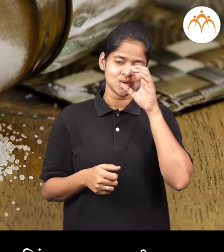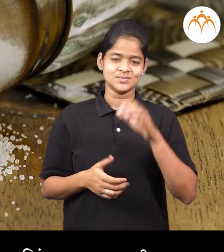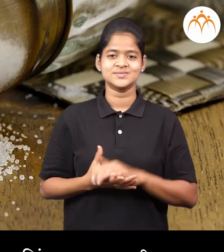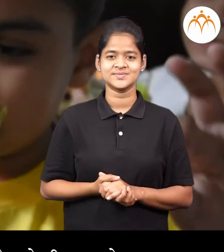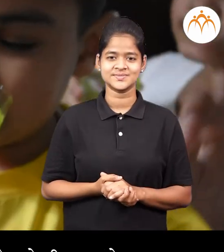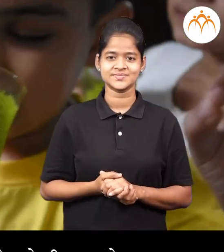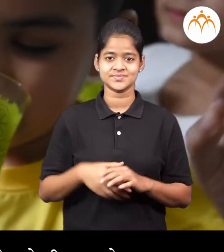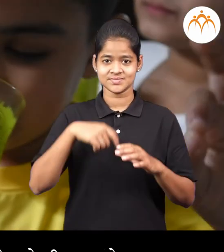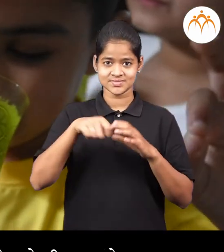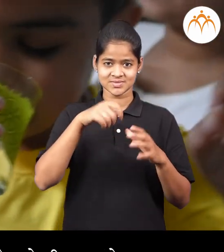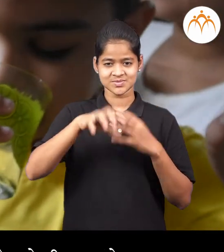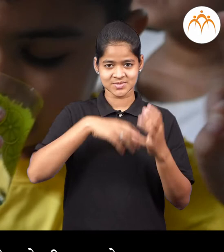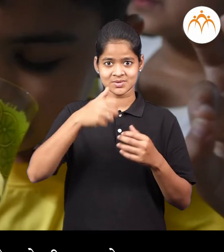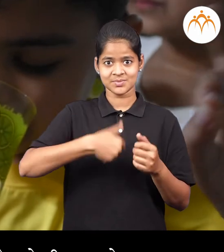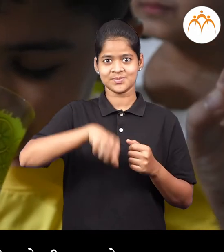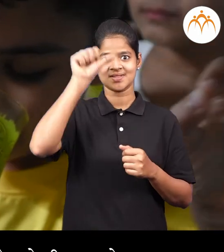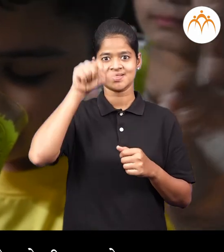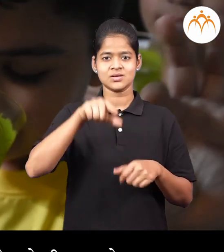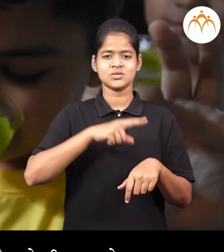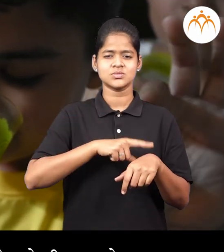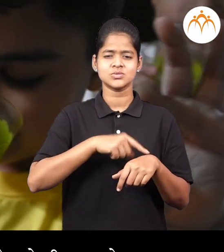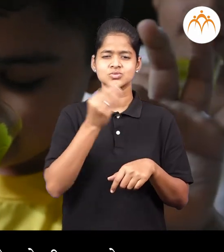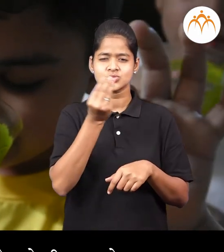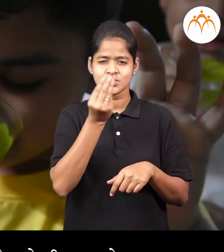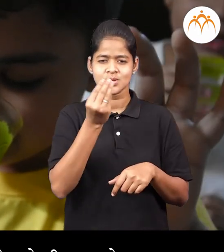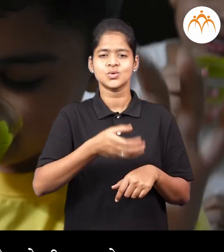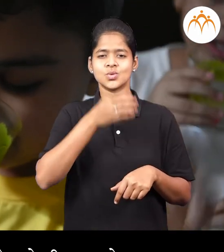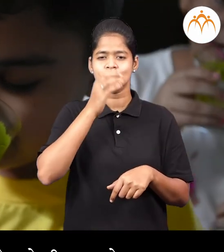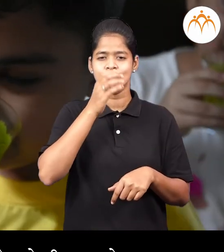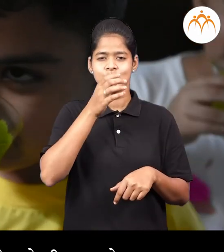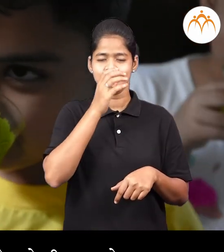हे द्रावन थोड़या थोड़या वेलाने पीतर हावे